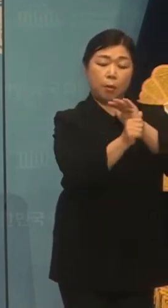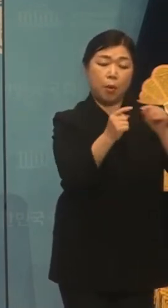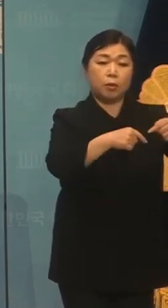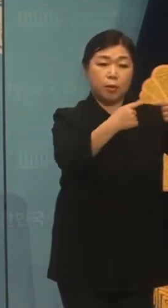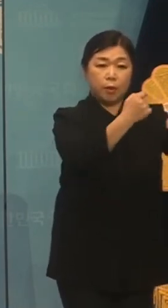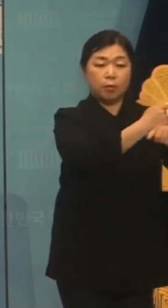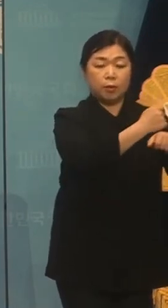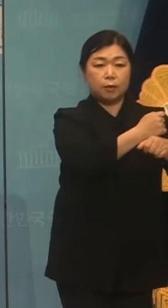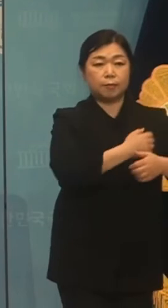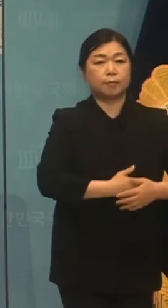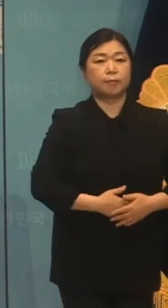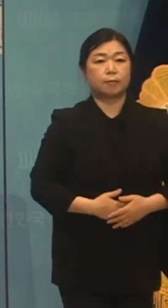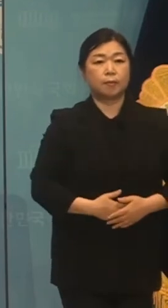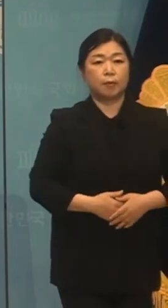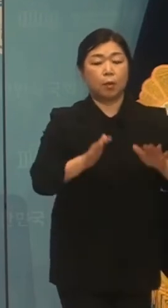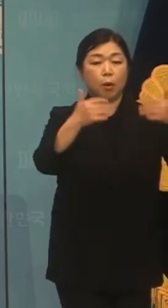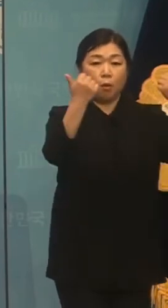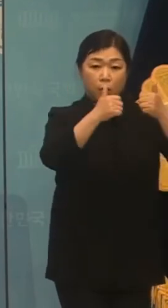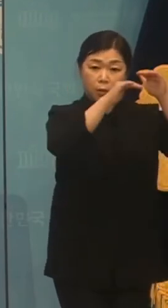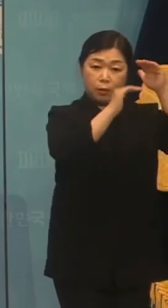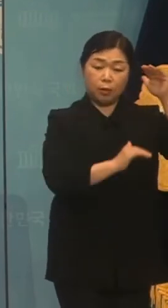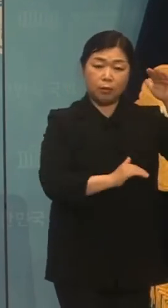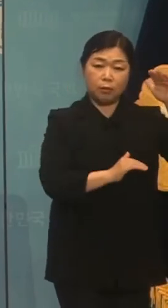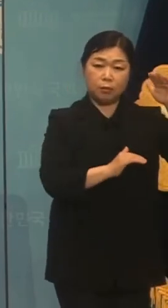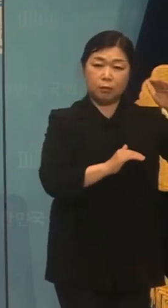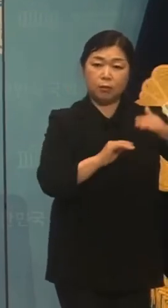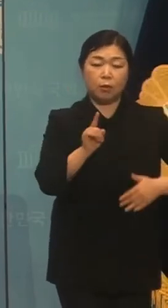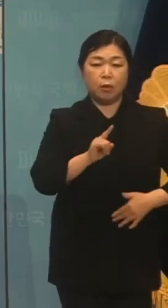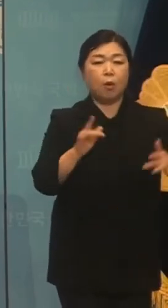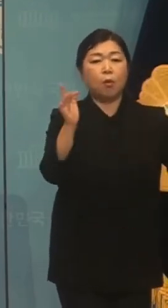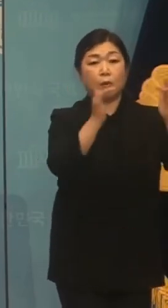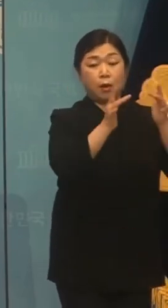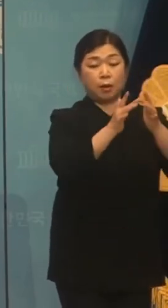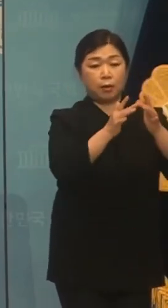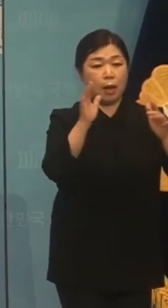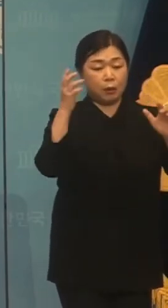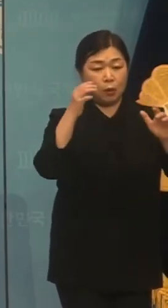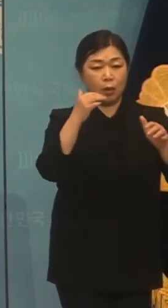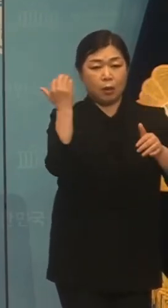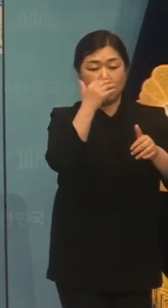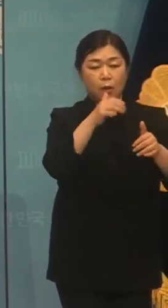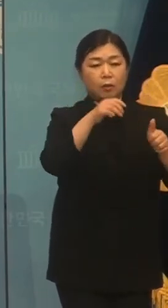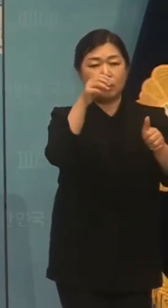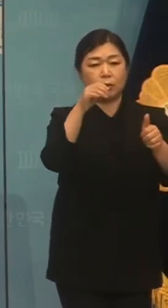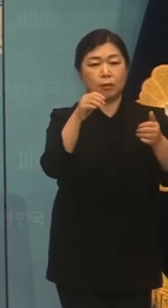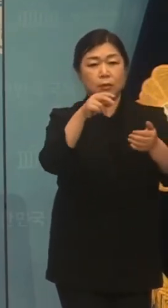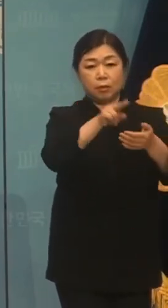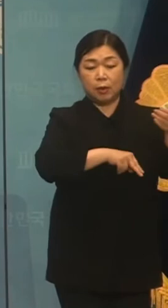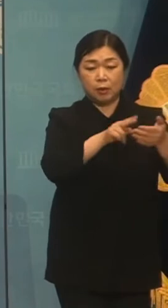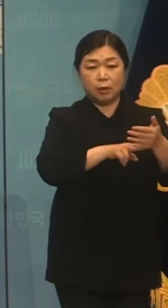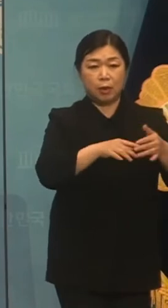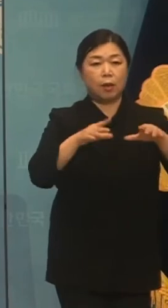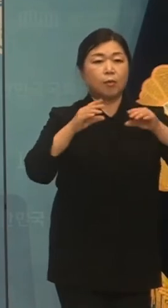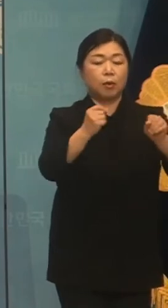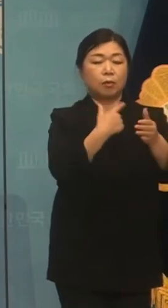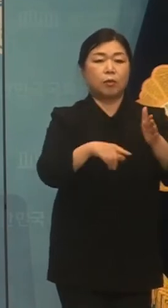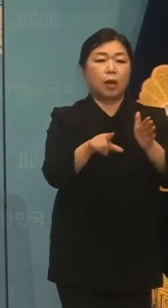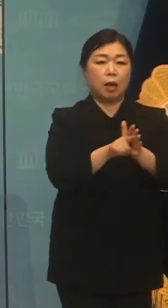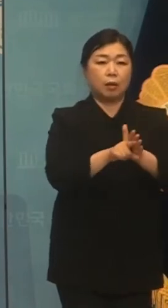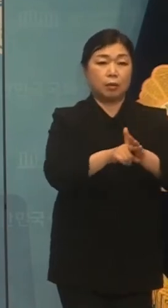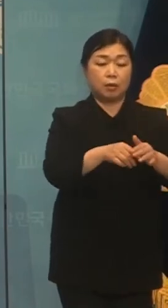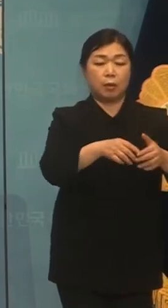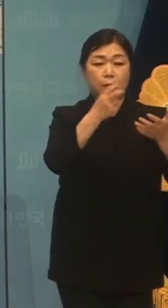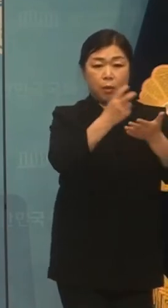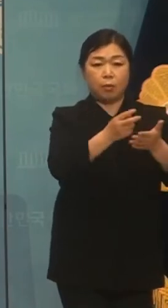참석합니다. 이번 회의는 온라인 아동성 착취 건설을 위한 세계입법을